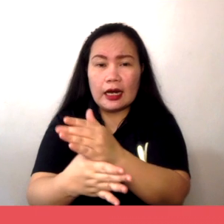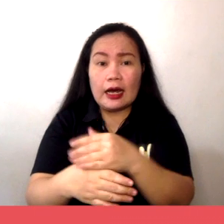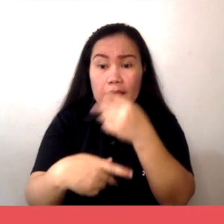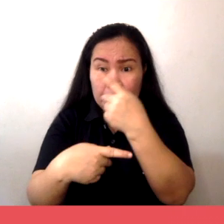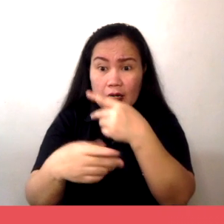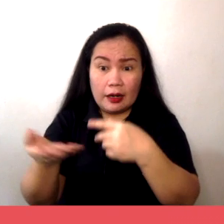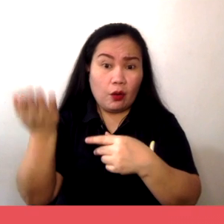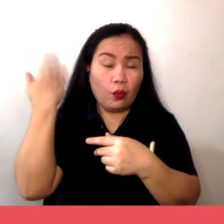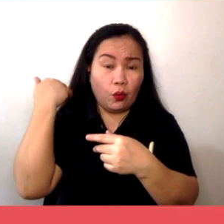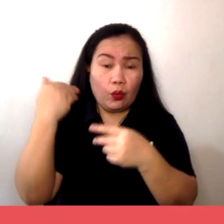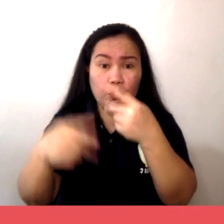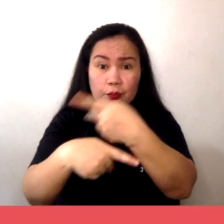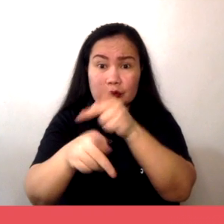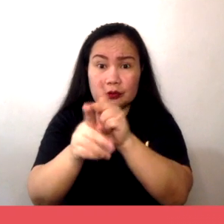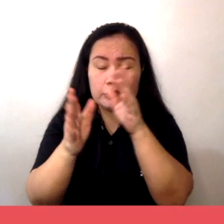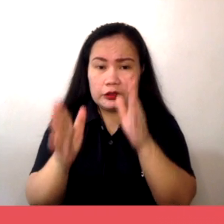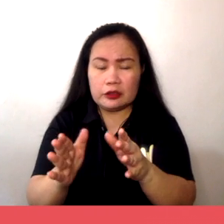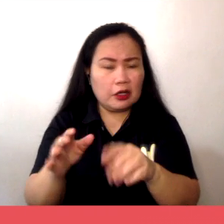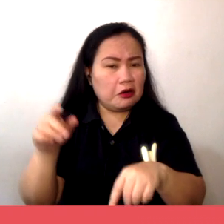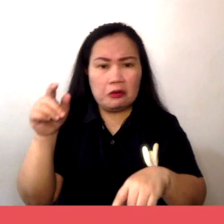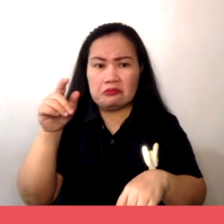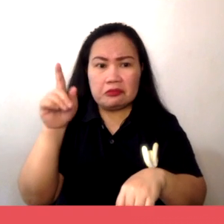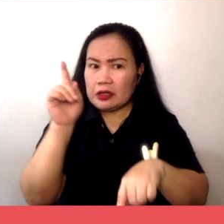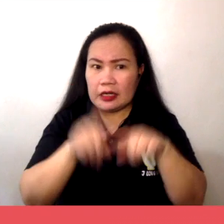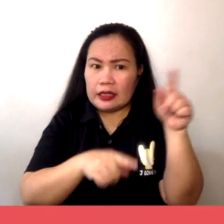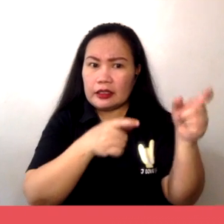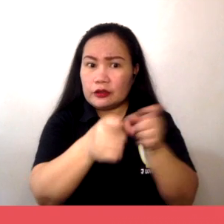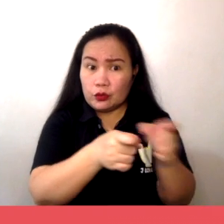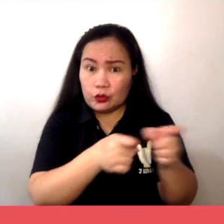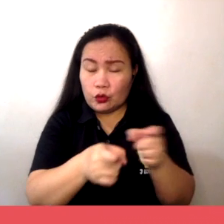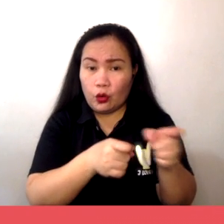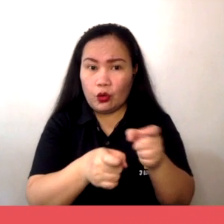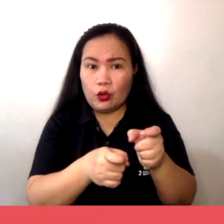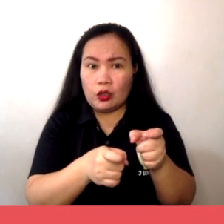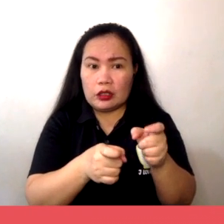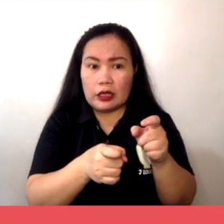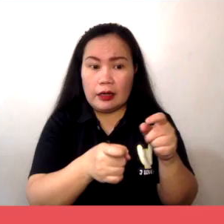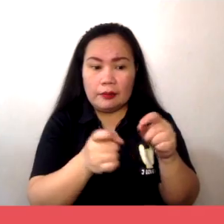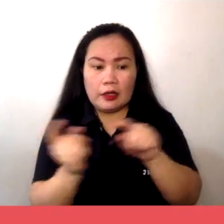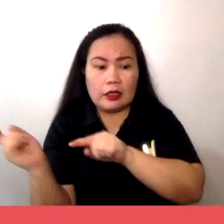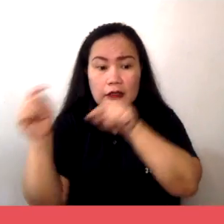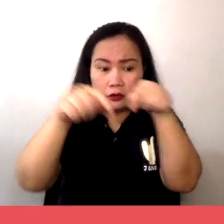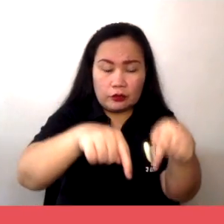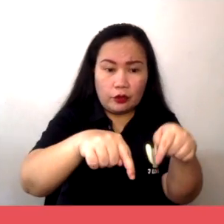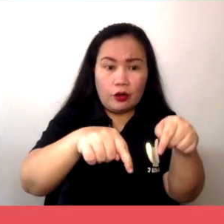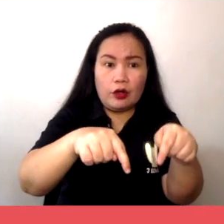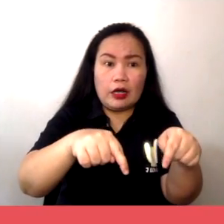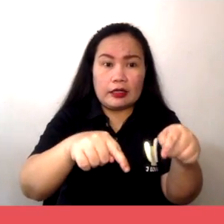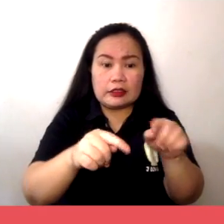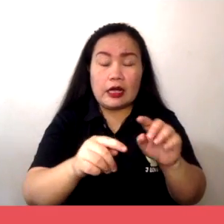dating producer na sila ay hadlangan o pagbawalan ang pagpasok sa pamilihan.